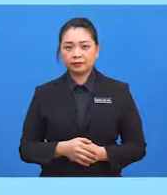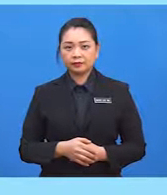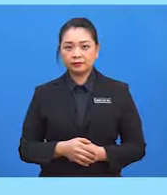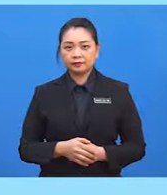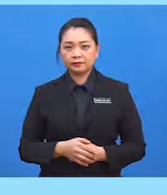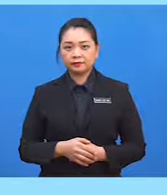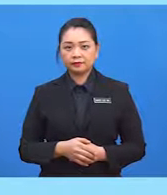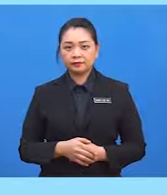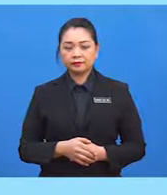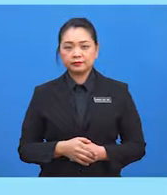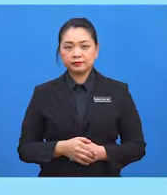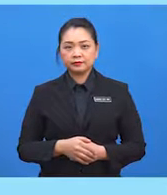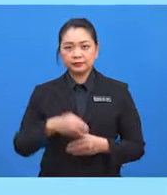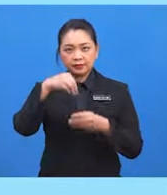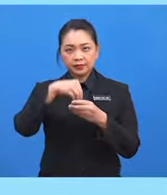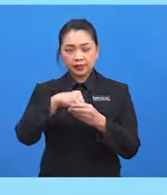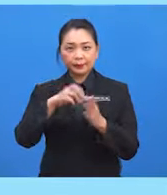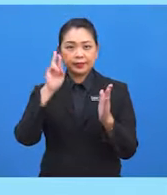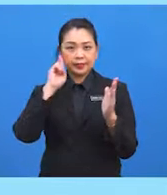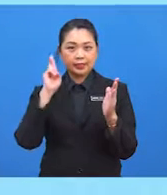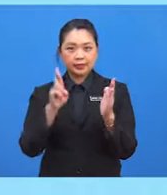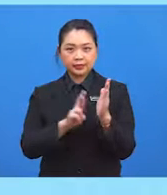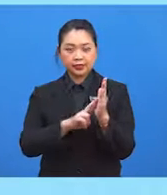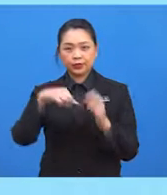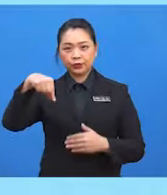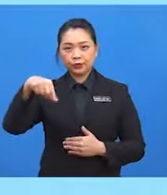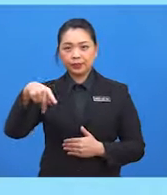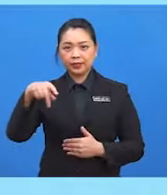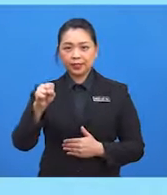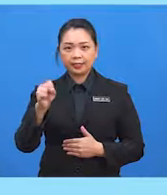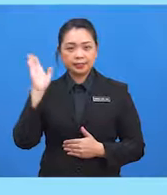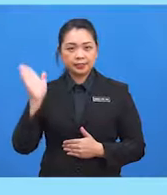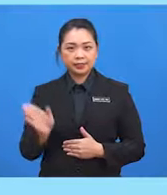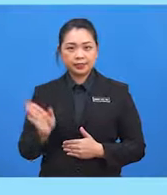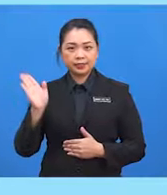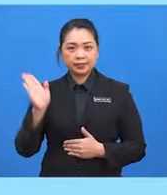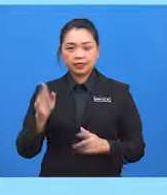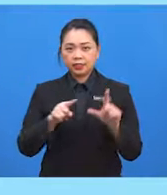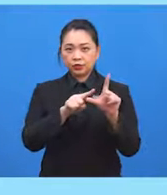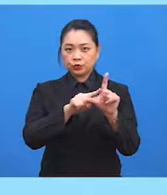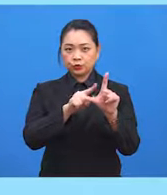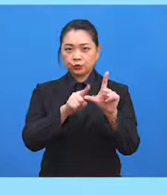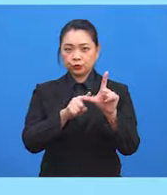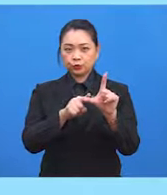Dalam rajah QPS ini pula, sudut QPS